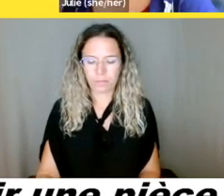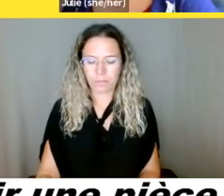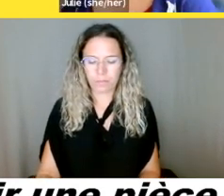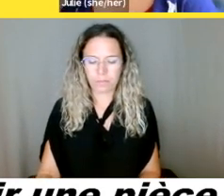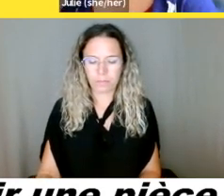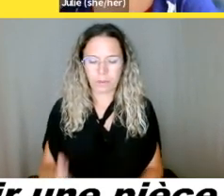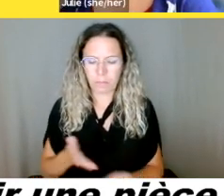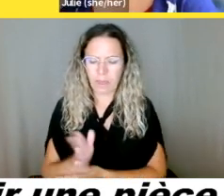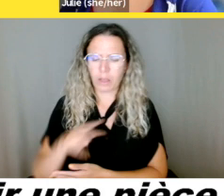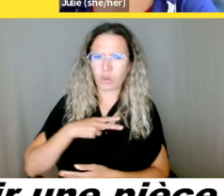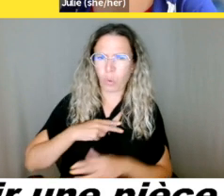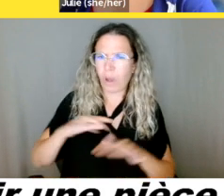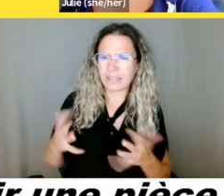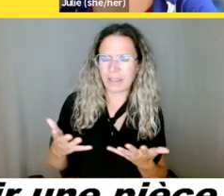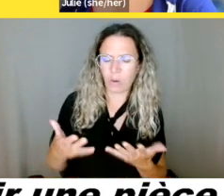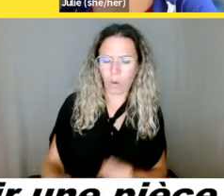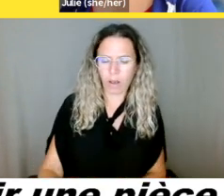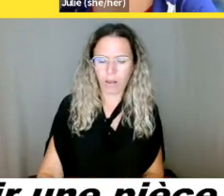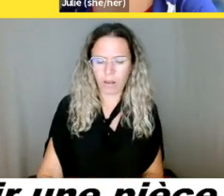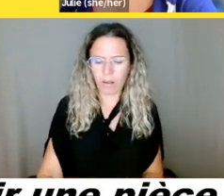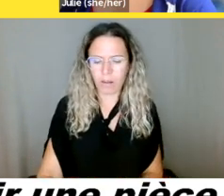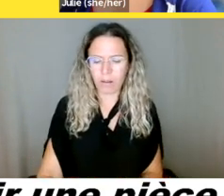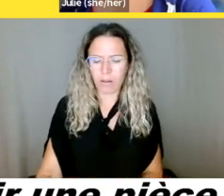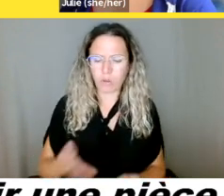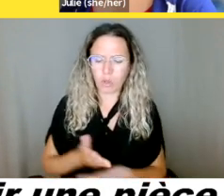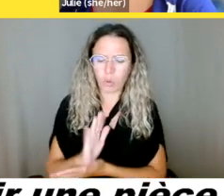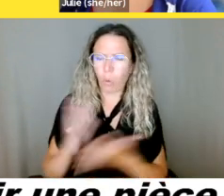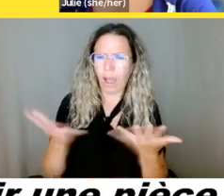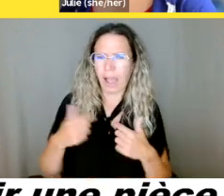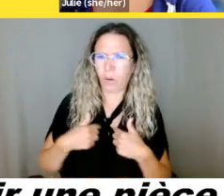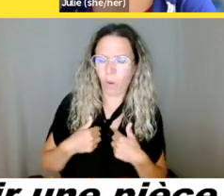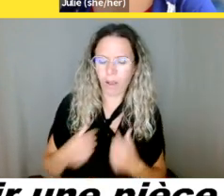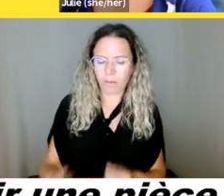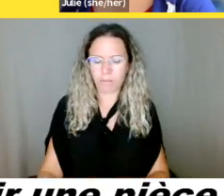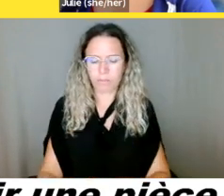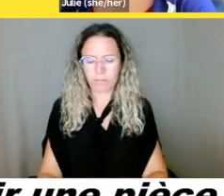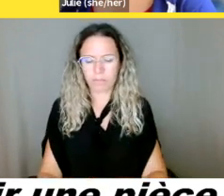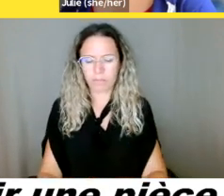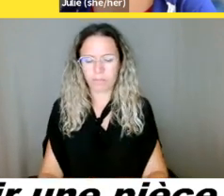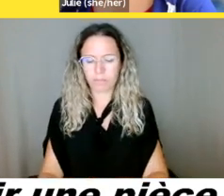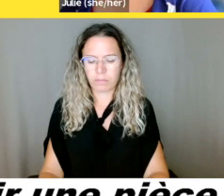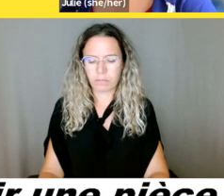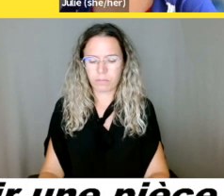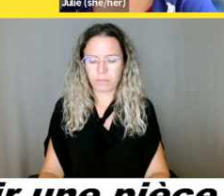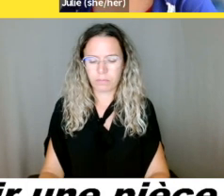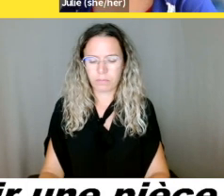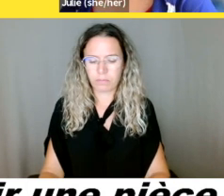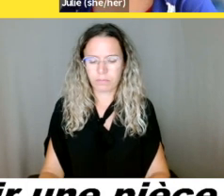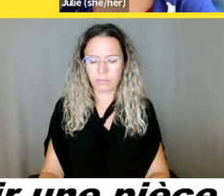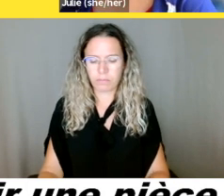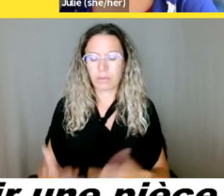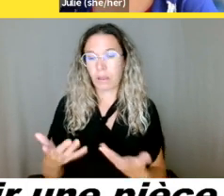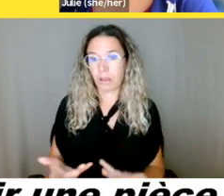En effet, la carte INCA n'est pas une carte d'identité officielle émise par le